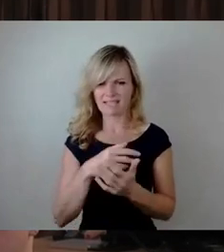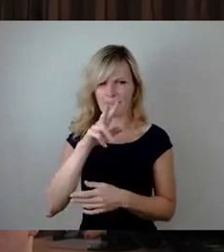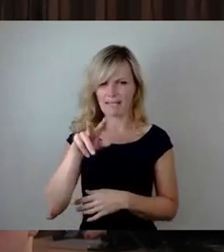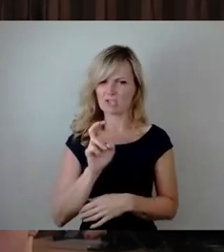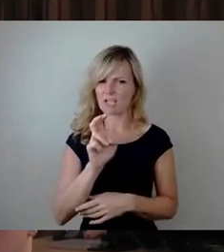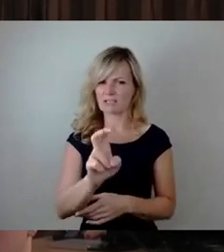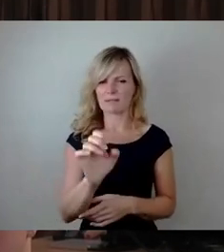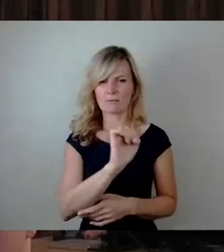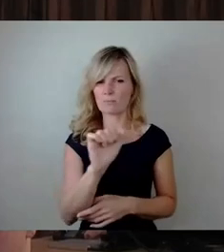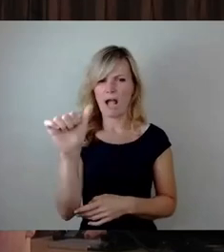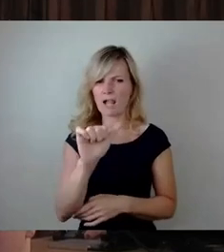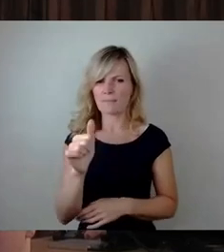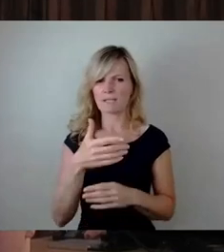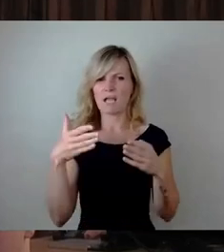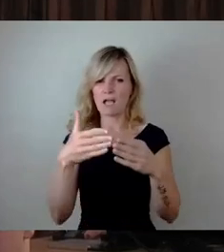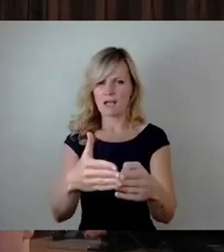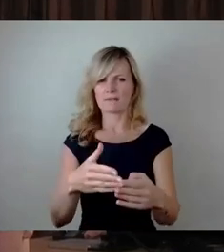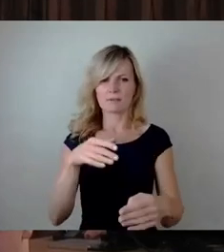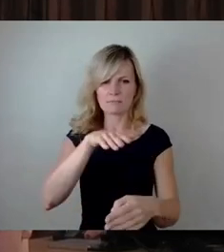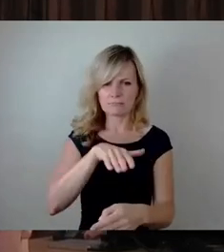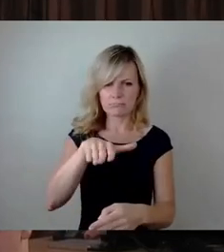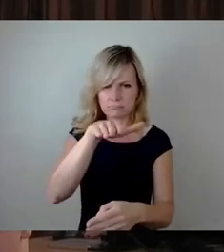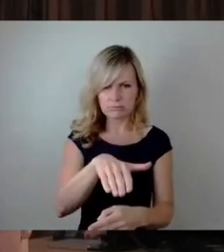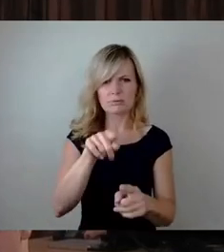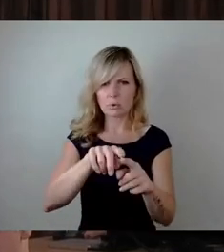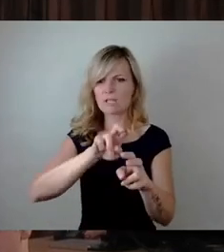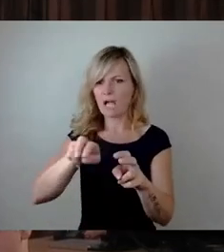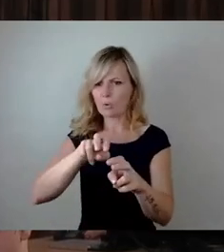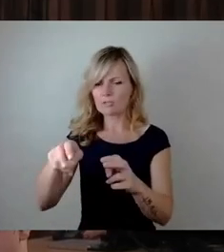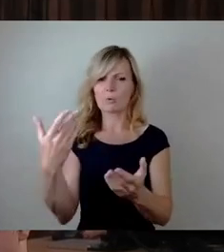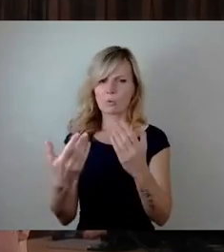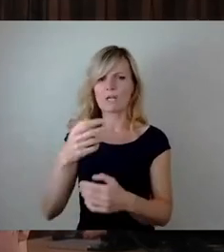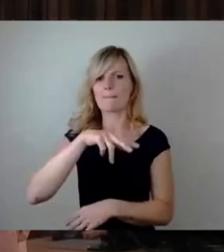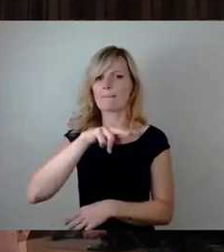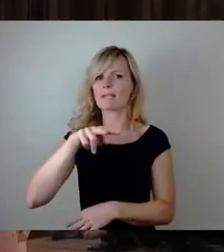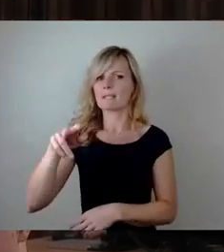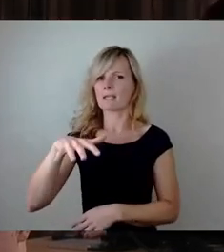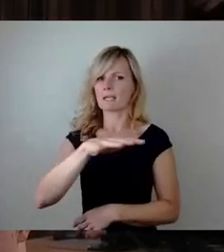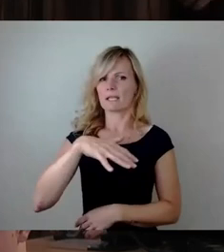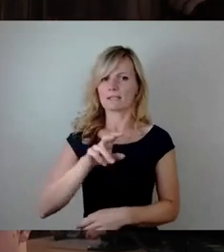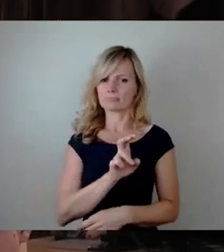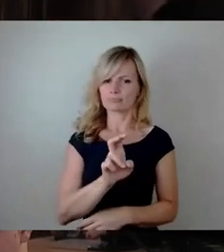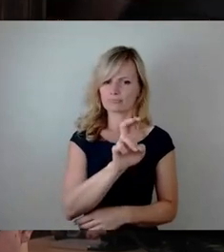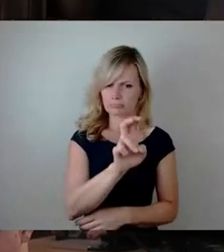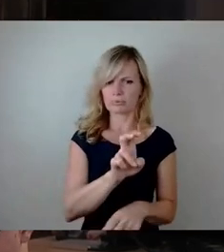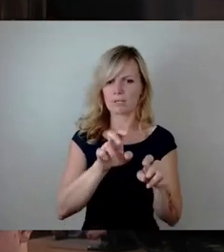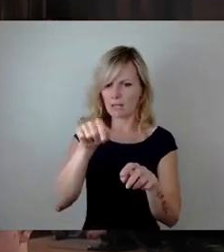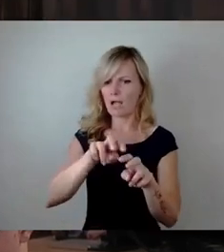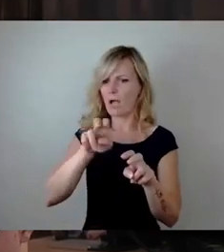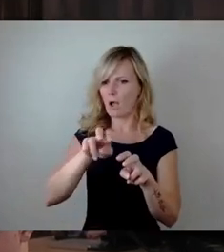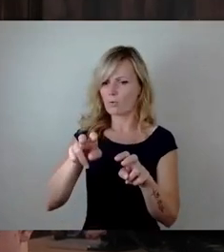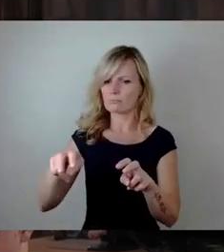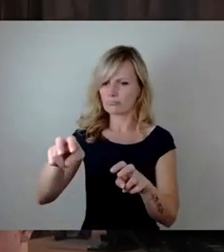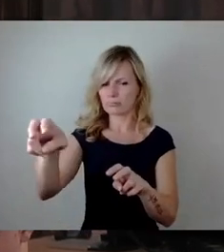durchgefahren ist, die Menschen dort rausgelassen hat oder im Messegelände und man vielleicht auch darüber nachdenkt, diese Linie eben auch bei solchen Anlässen mit